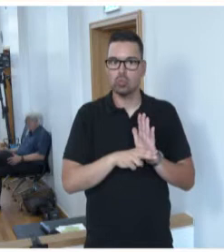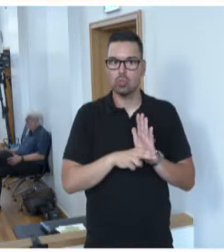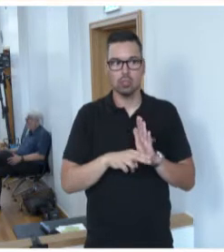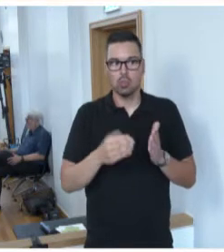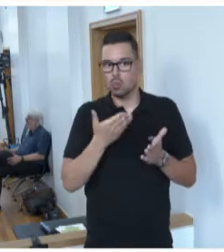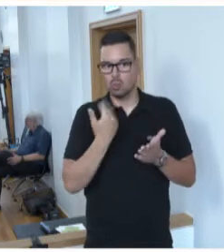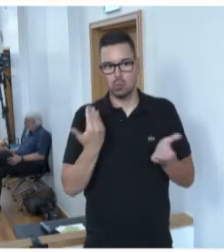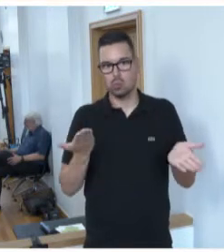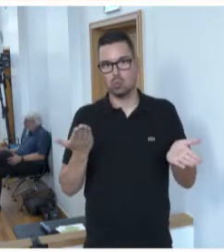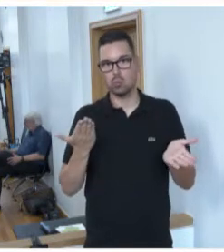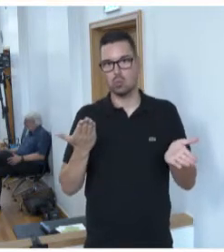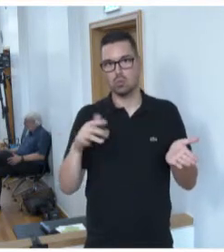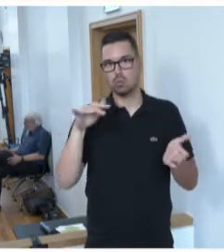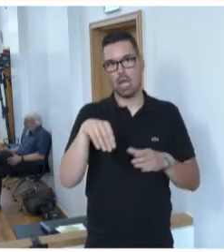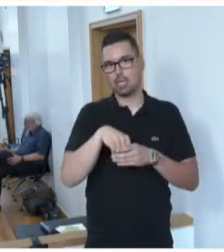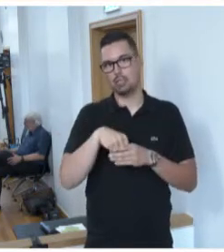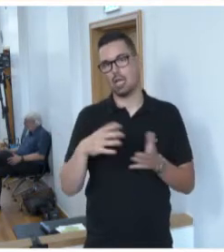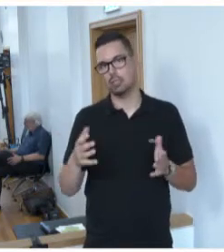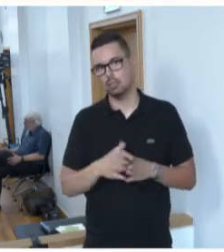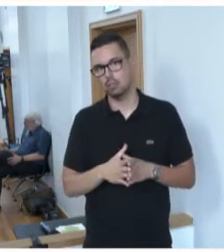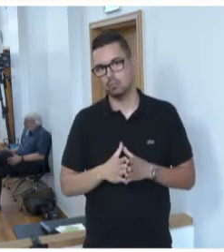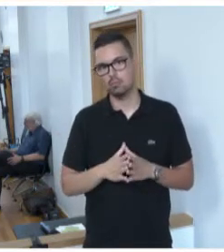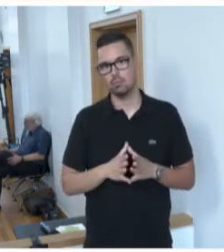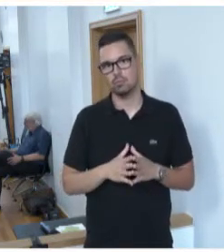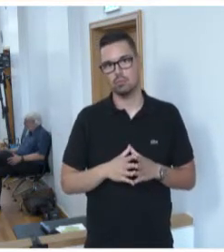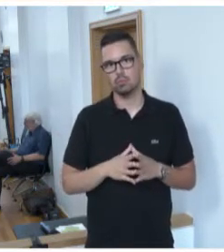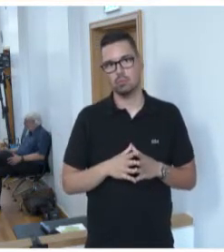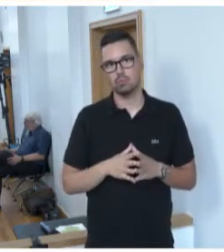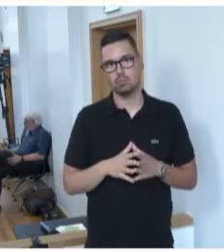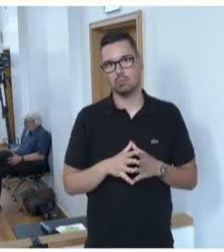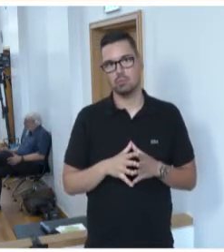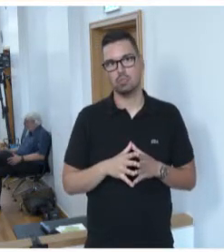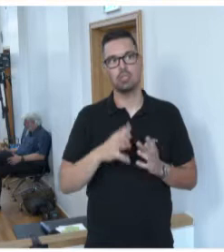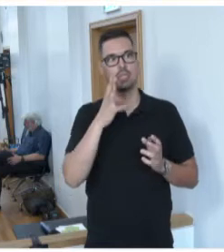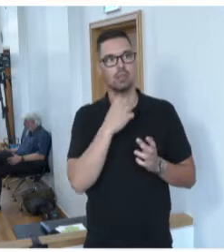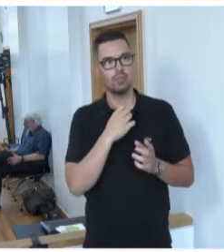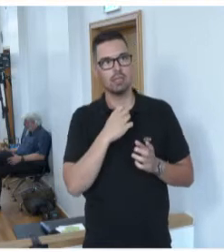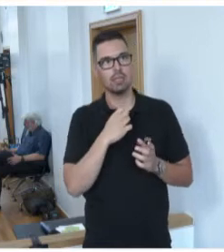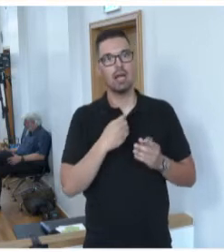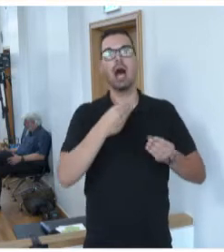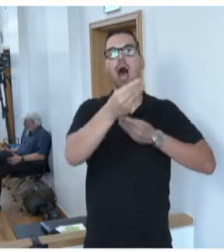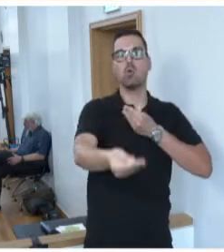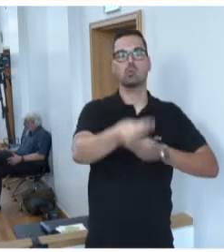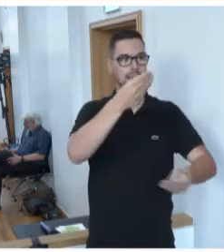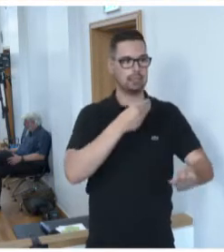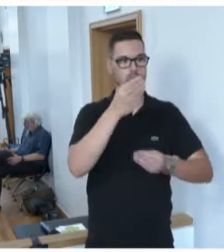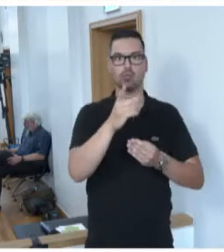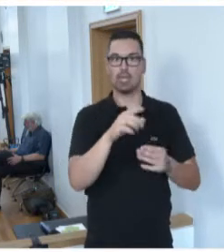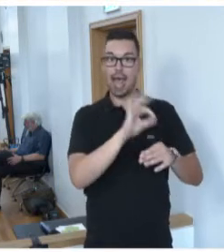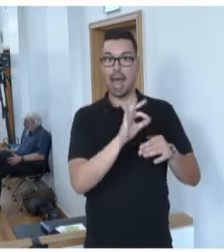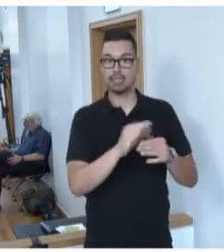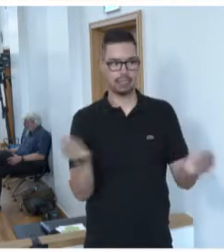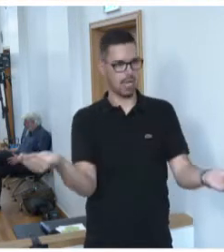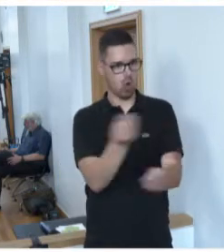Stelle einen konkreten Inhalt. Wollte man eine interkollegiale Austauschmöglichkeit von Ärzten und Ärzten